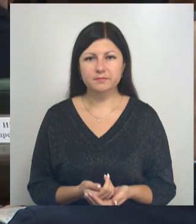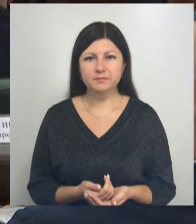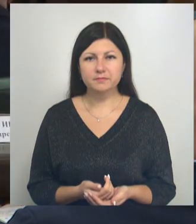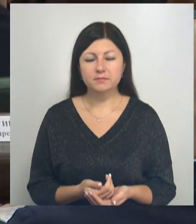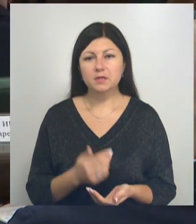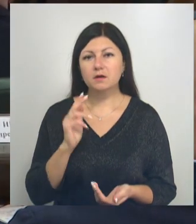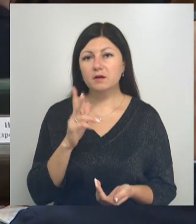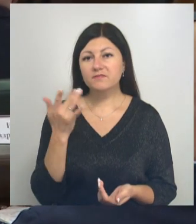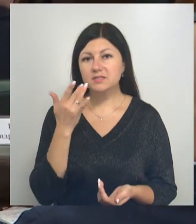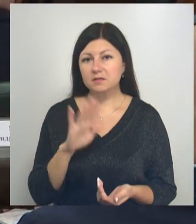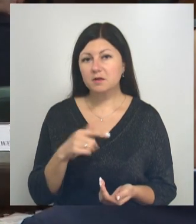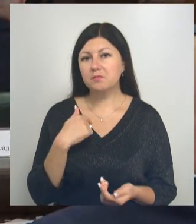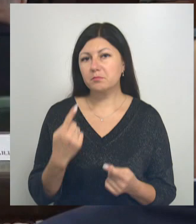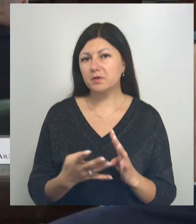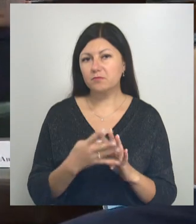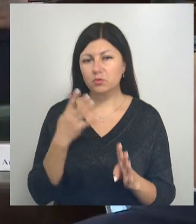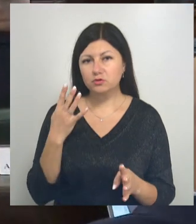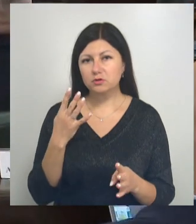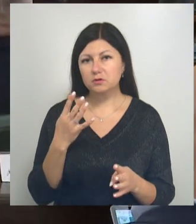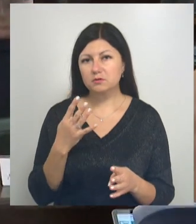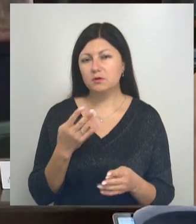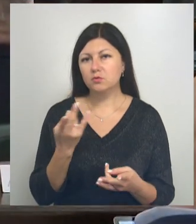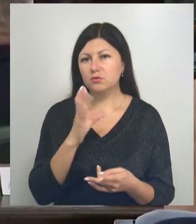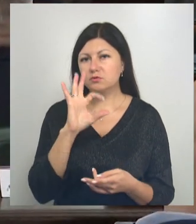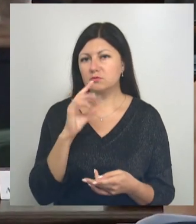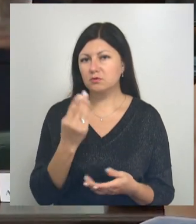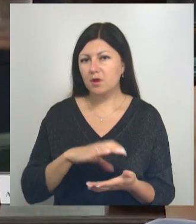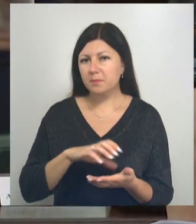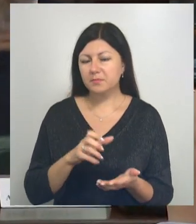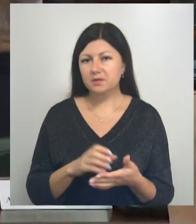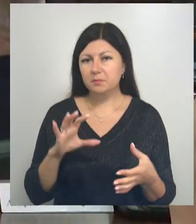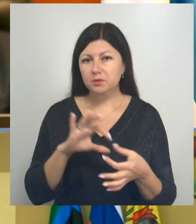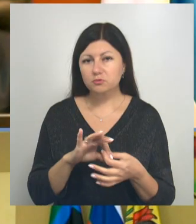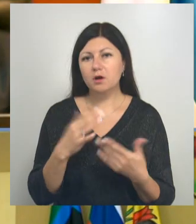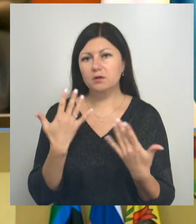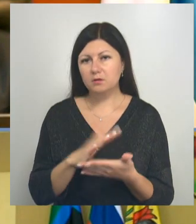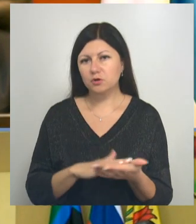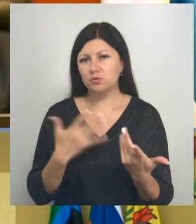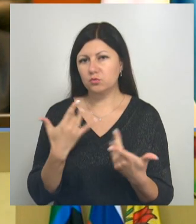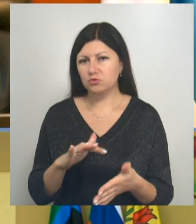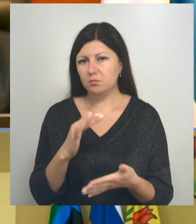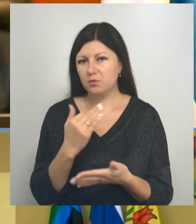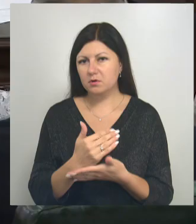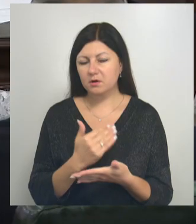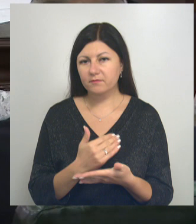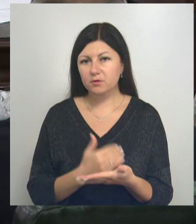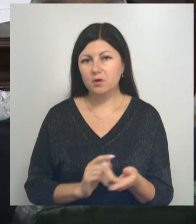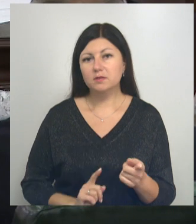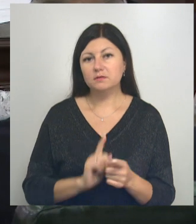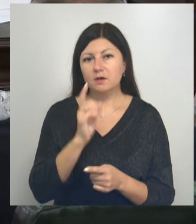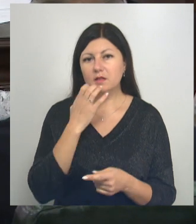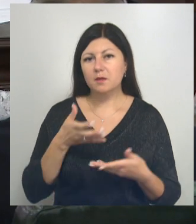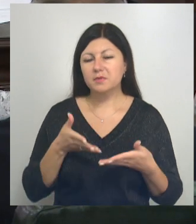Как всегда, в первую очередь, мы подключаем соцобъекты, а дальше идем по графику. Официальный старт начала